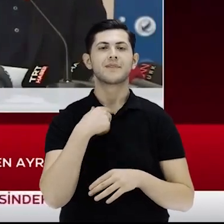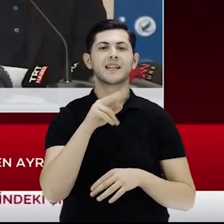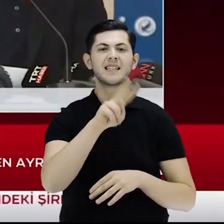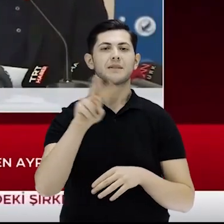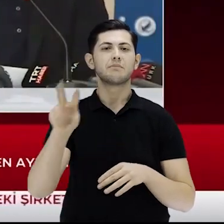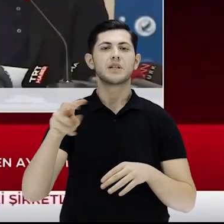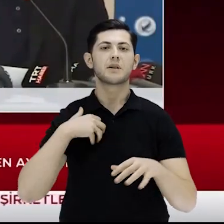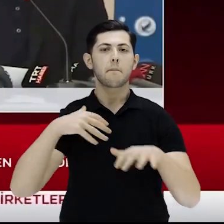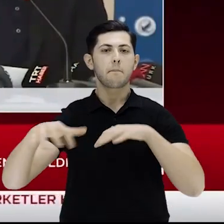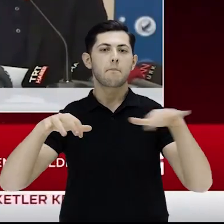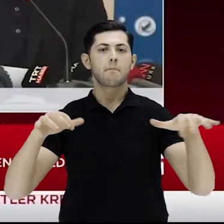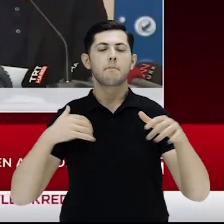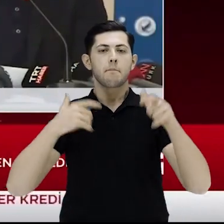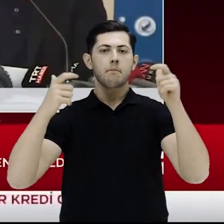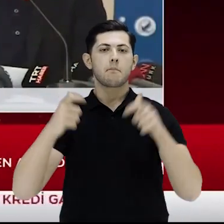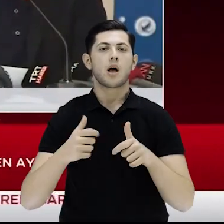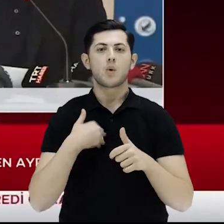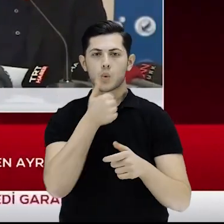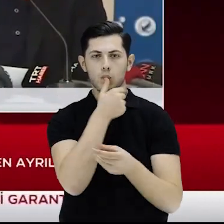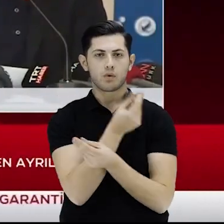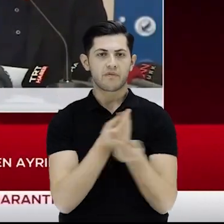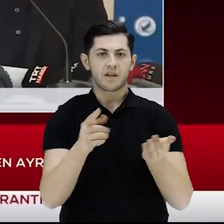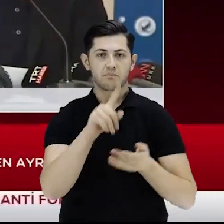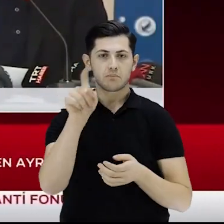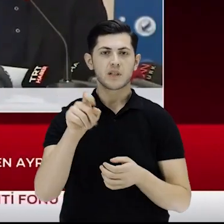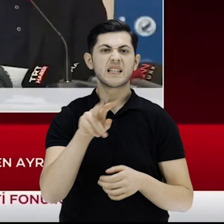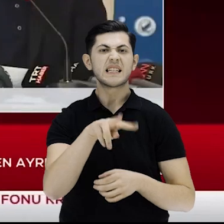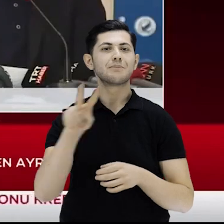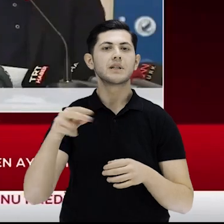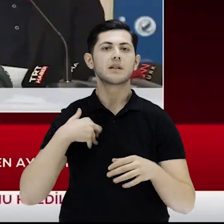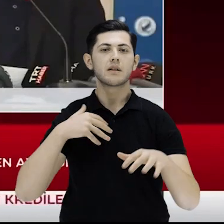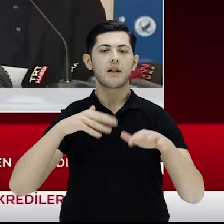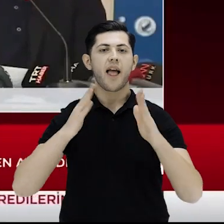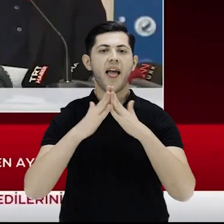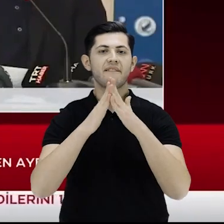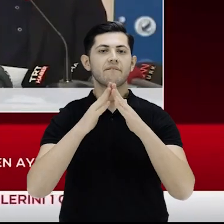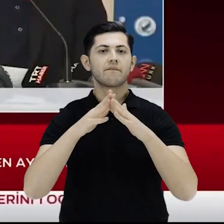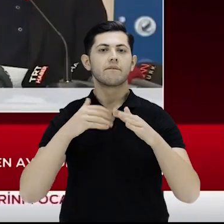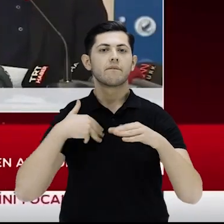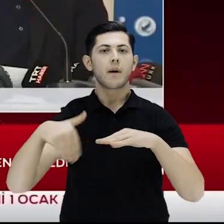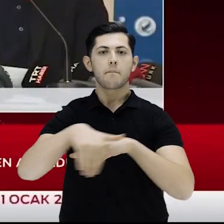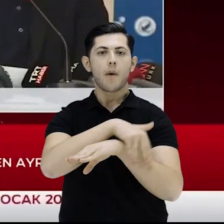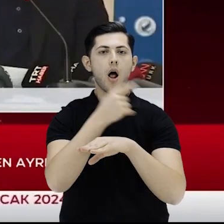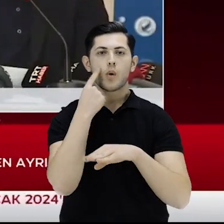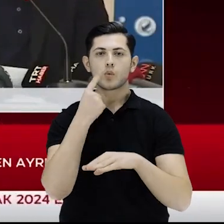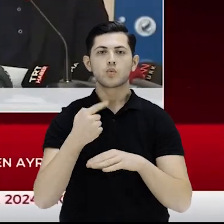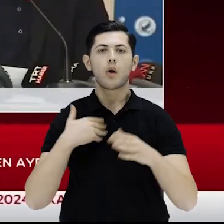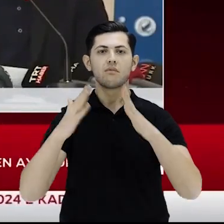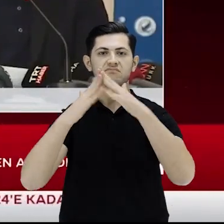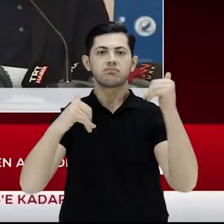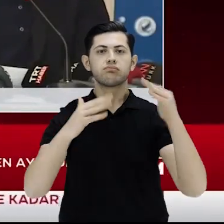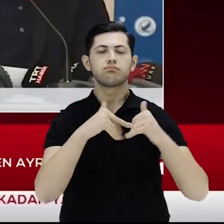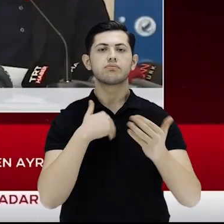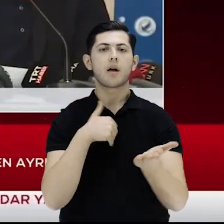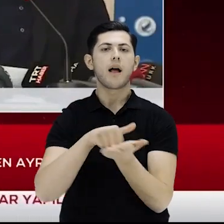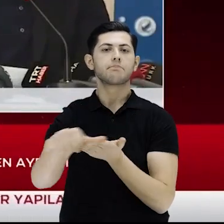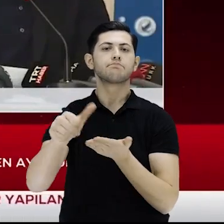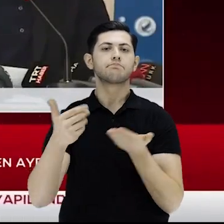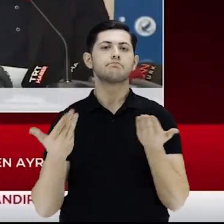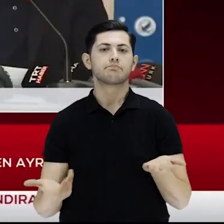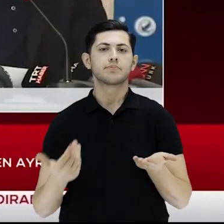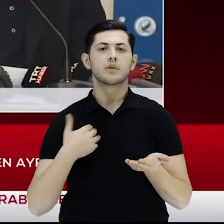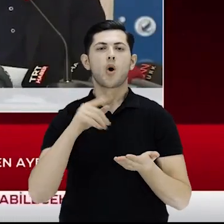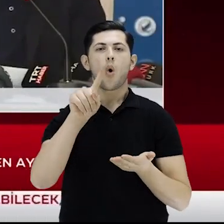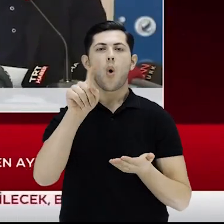22 mahalleye su verilemiyor. Ya nasıl verilsin? 22 mahalle yıkık. Biz hangisini düzeltelim ve neyi